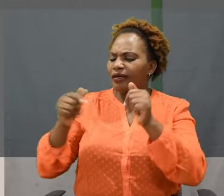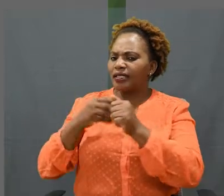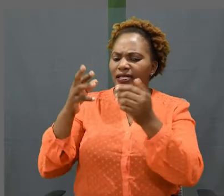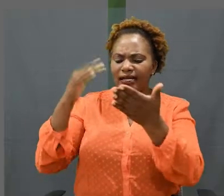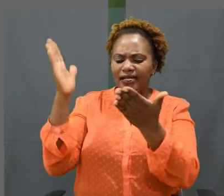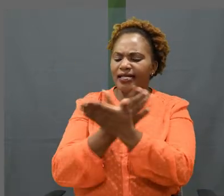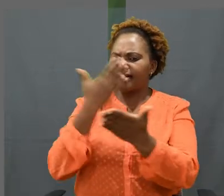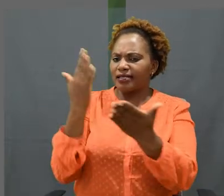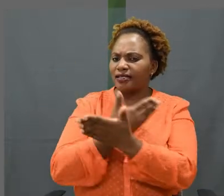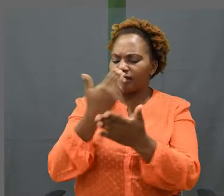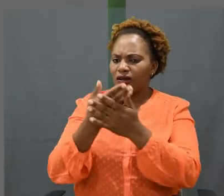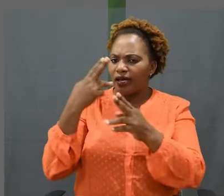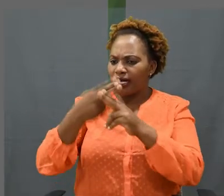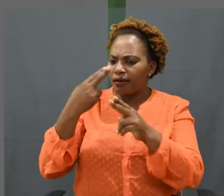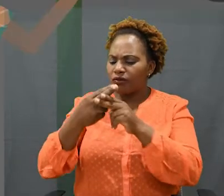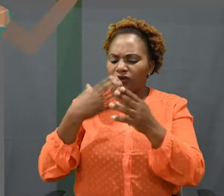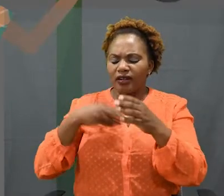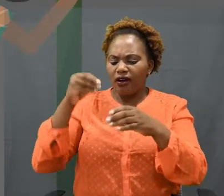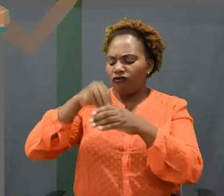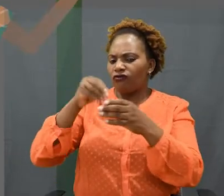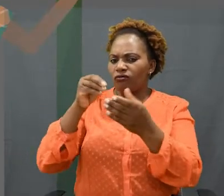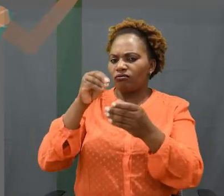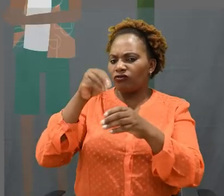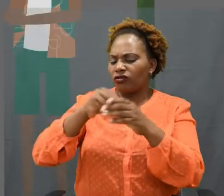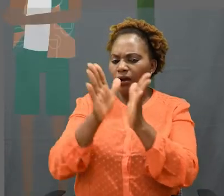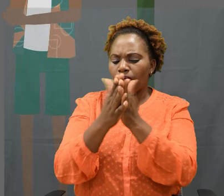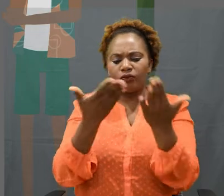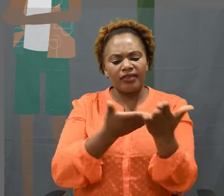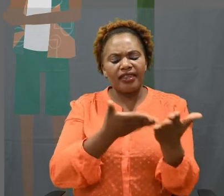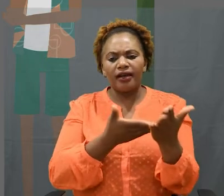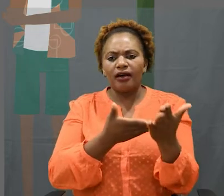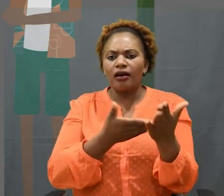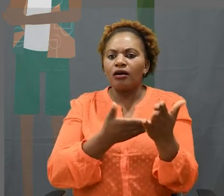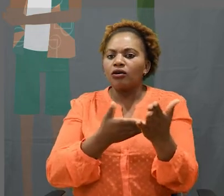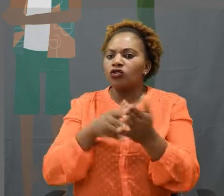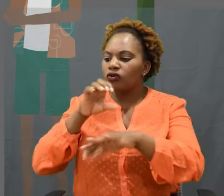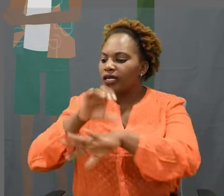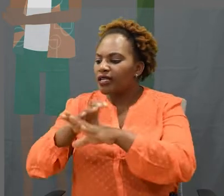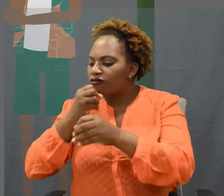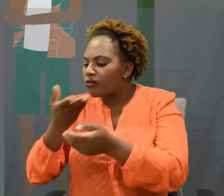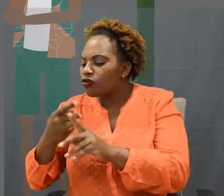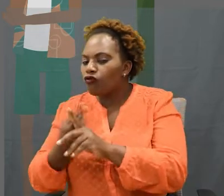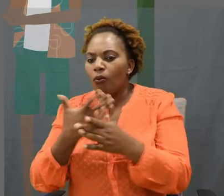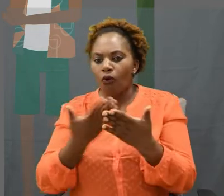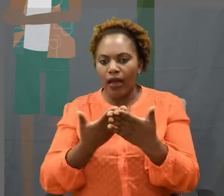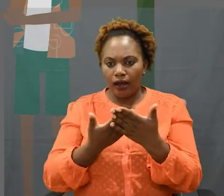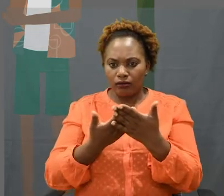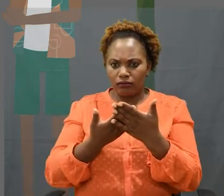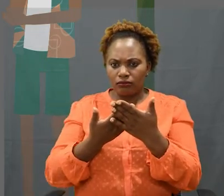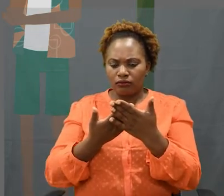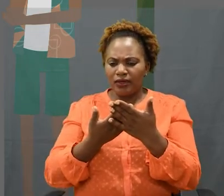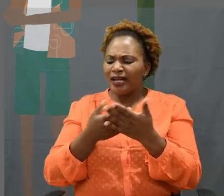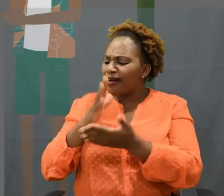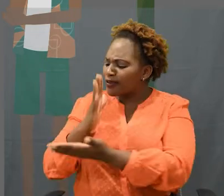wapigakura Kweli, napatabi tarifa hii Inasambami tandaoni Tiba, kabla kukwamei tarifa kama hiyo, unafaa kuhichunguza kwanza,